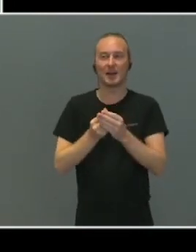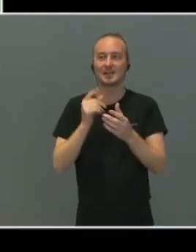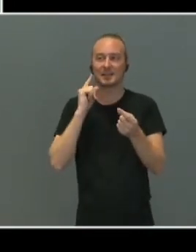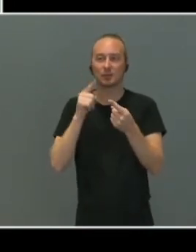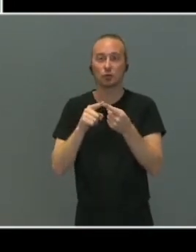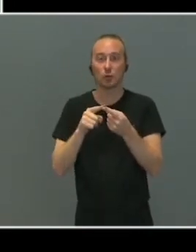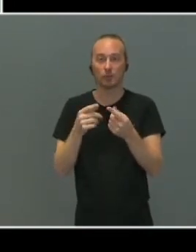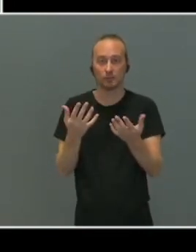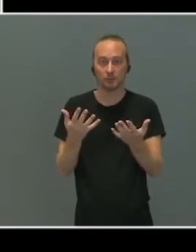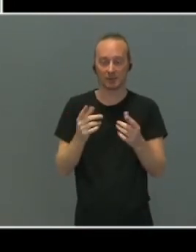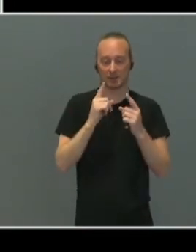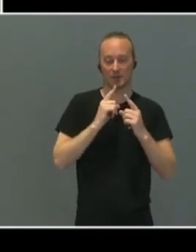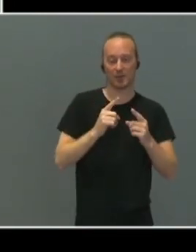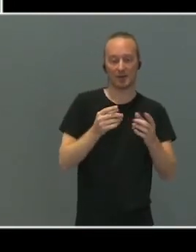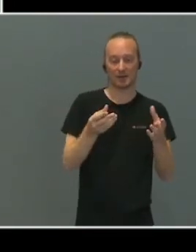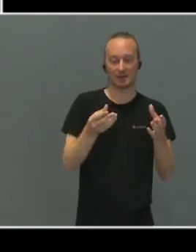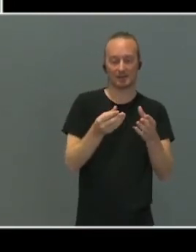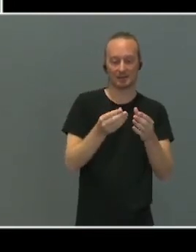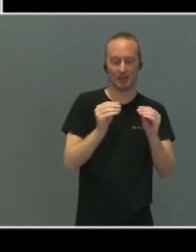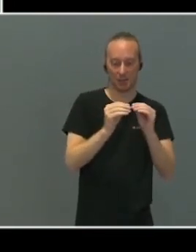tilpasset og inkluderende opplæring for alle.